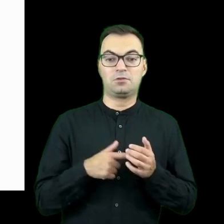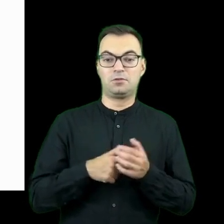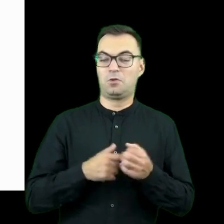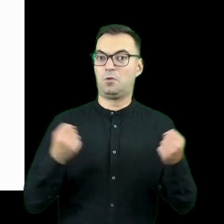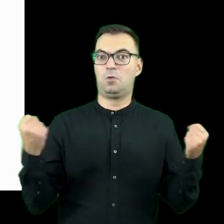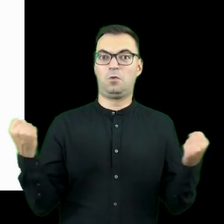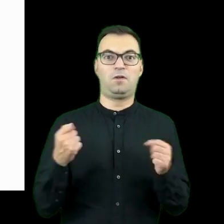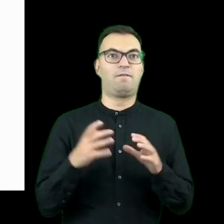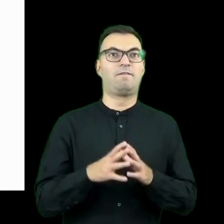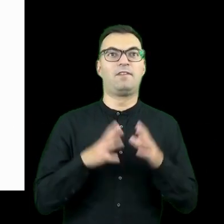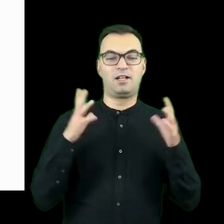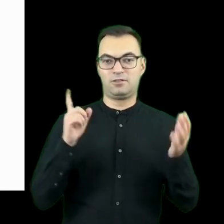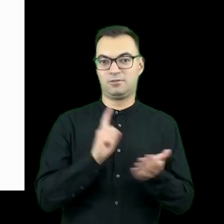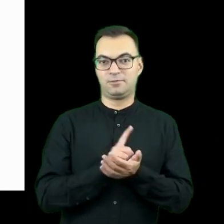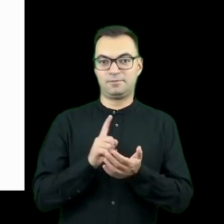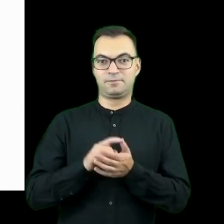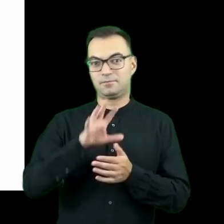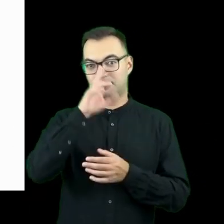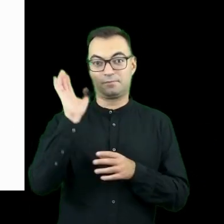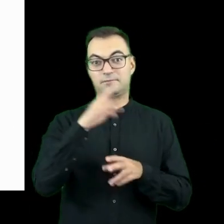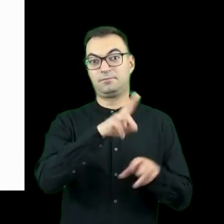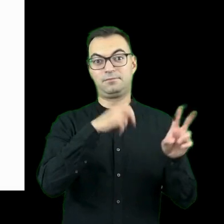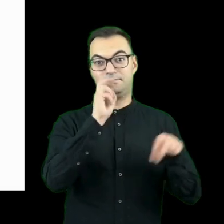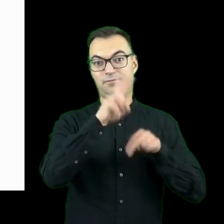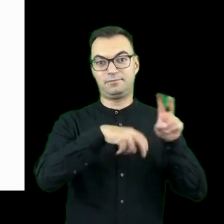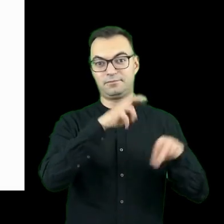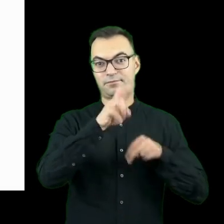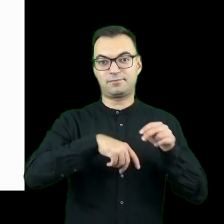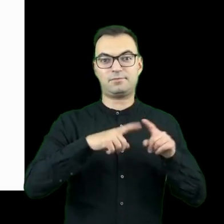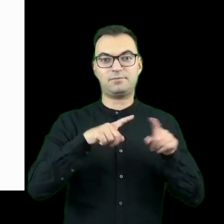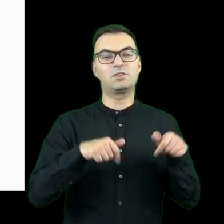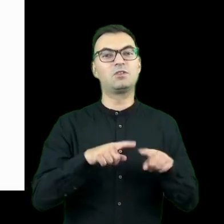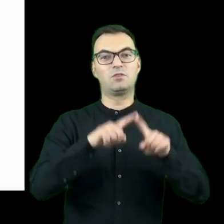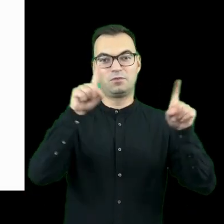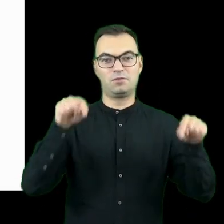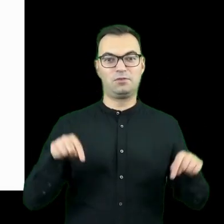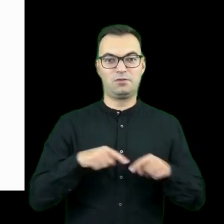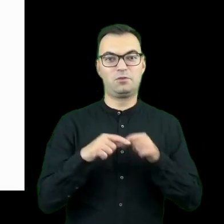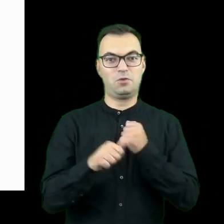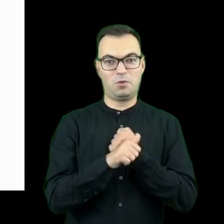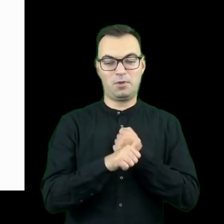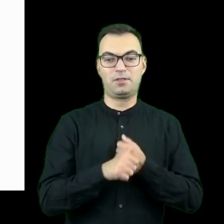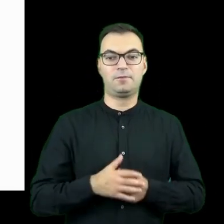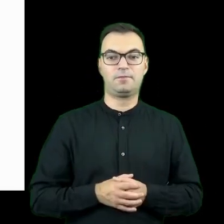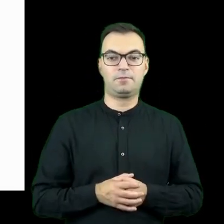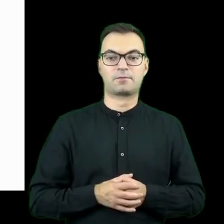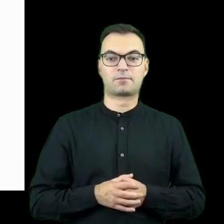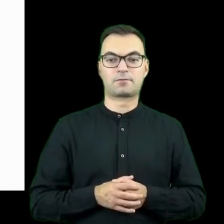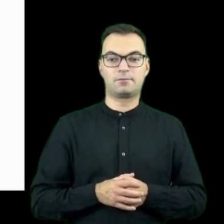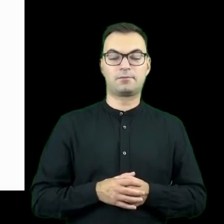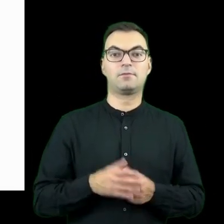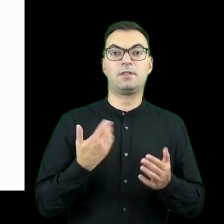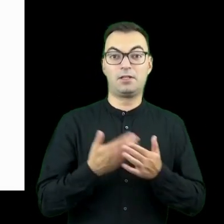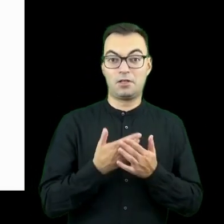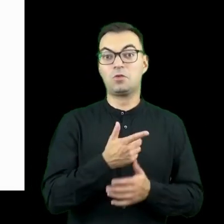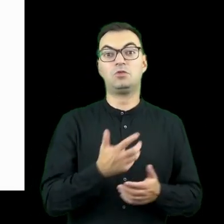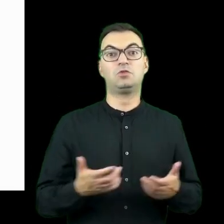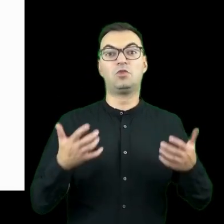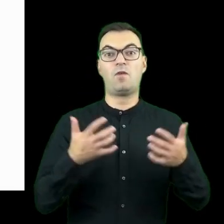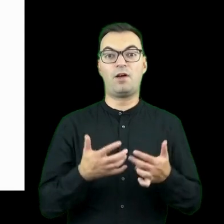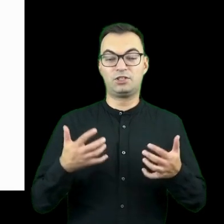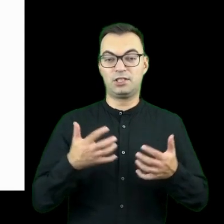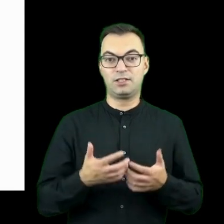ogromnym sukcesem, bardzo dużo osób zaczęło ściągać ten wzór ponaglenia administracyjnego, co spowodowało, że